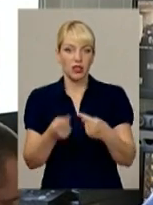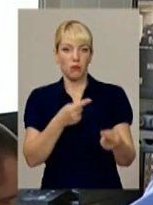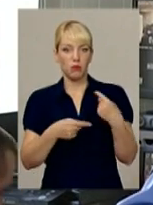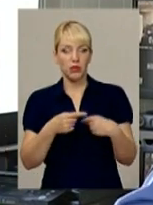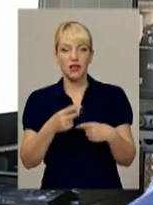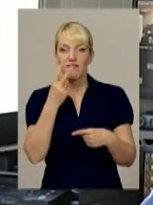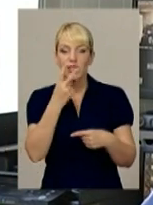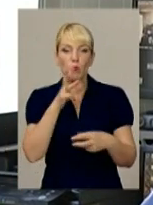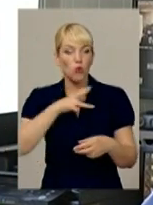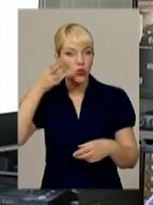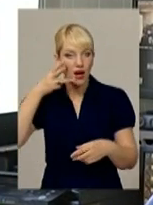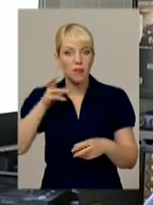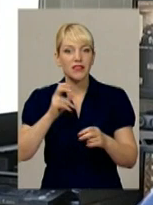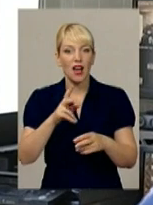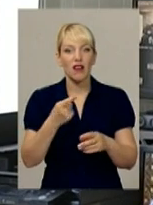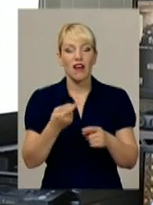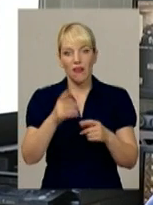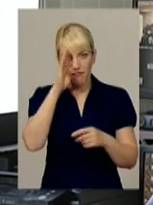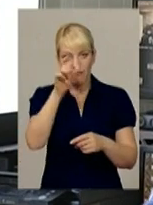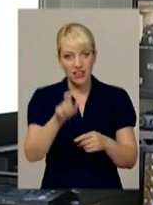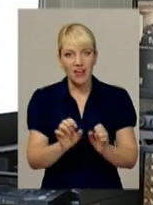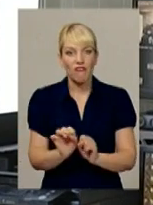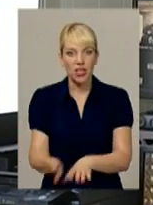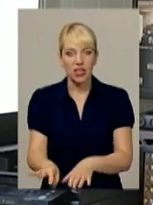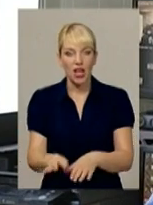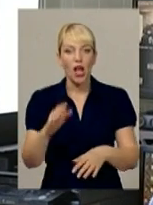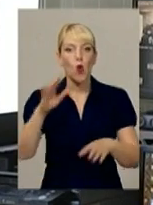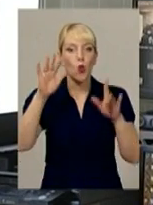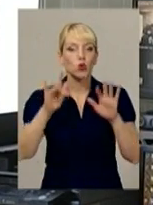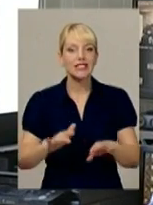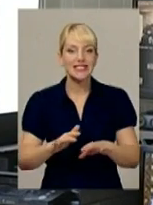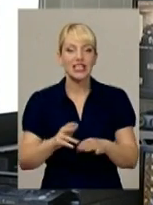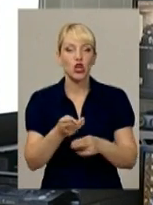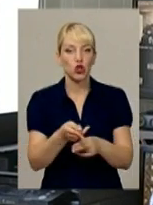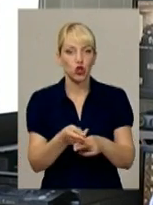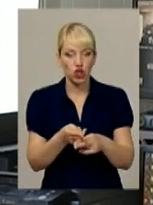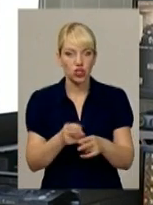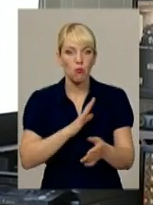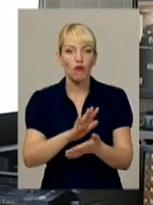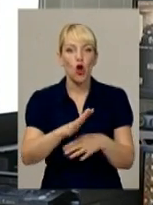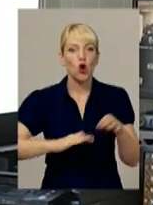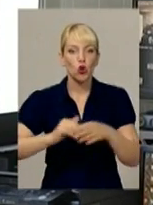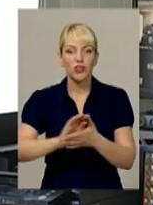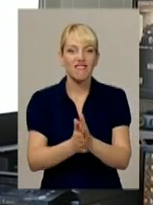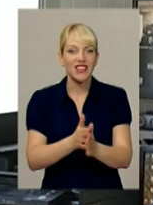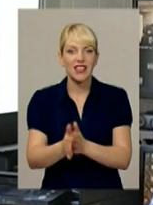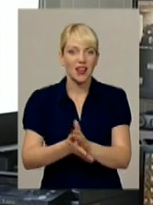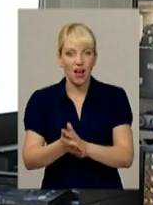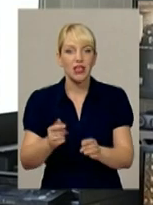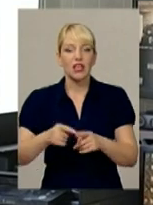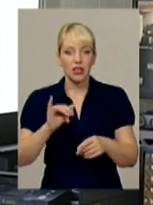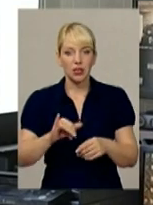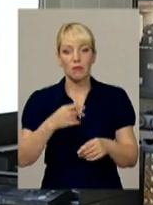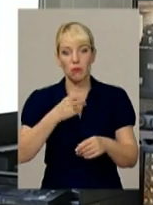було видно, як він викидає в сніг ніж, після чого в снігу витирає руки. При проведенні оперативно-рошукових заходів дана особа була впізнана і